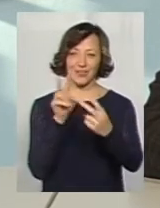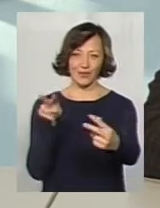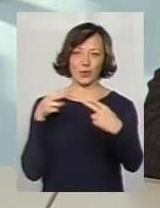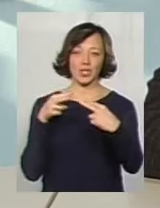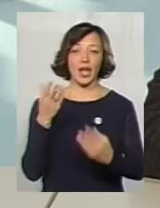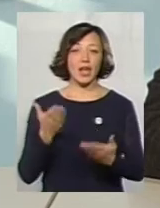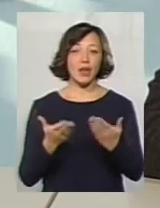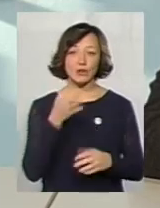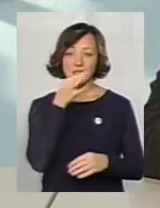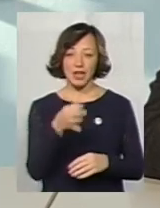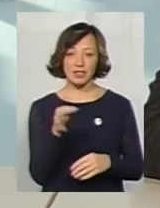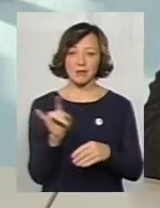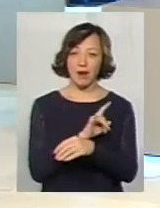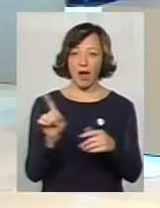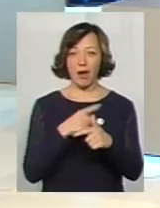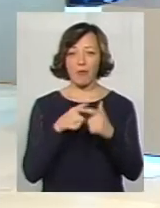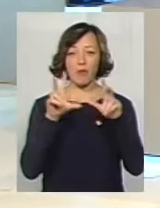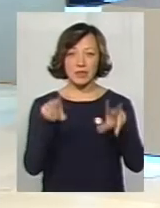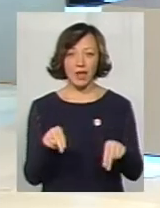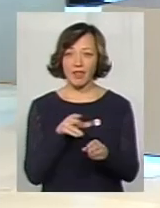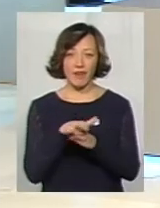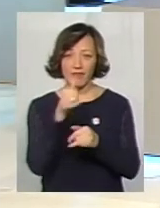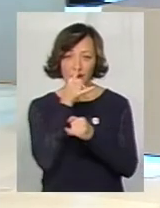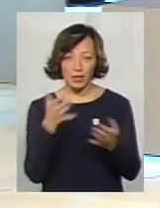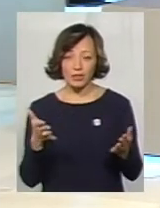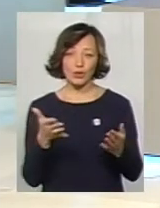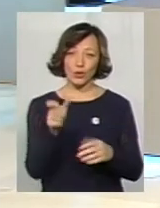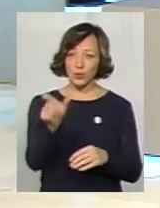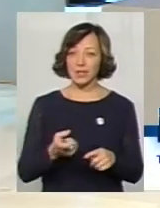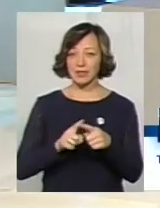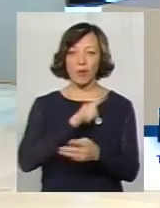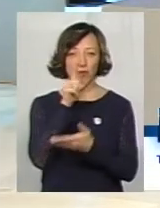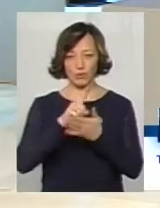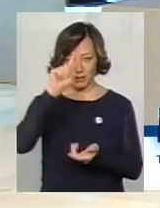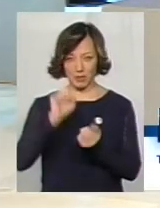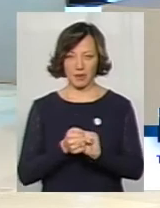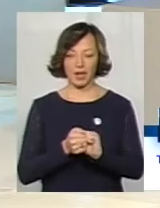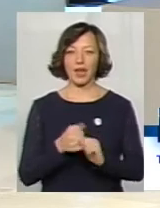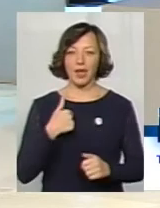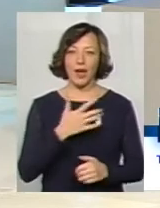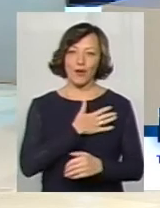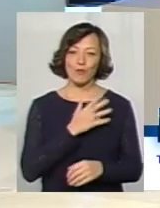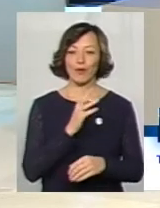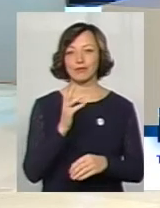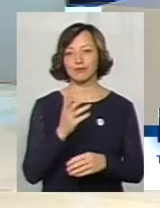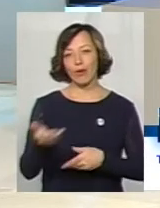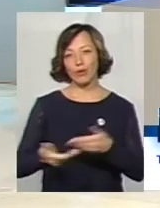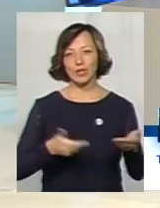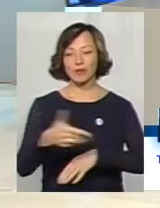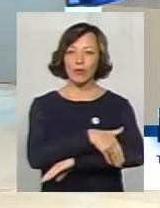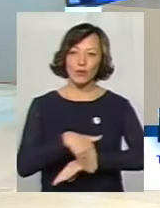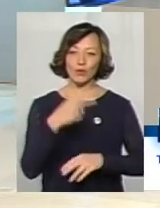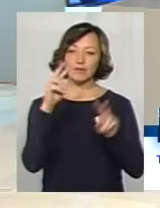її в очі. Якщо ти скажеш неправда, бо досиш якусь обіцянку, яку не виконуєш, то людина це обов'язково запам'ятає. Я люблю ходити по вулицях, я люблю